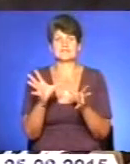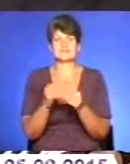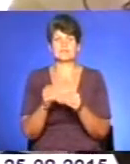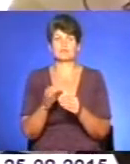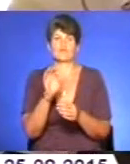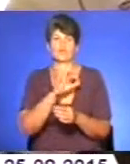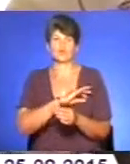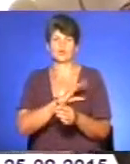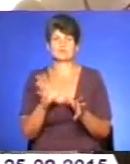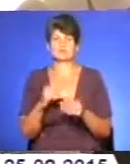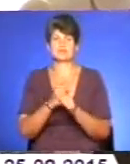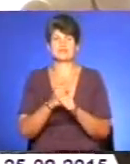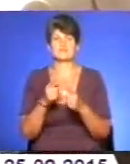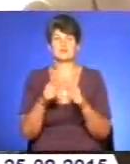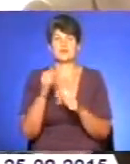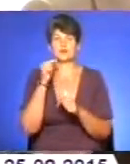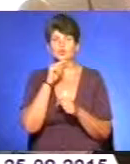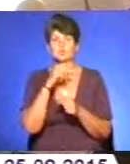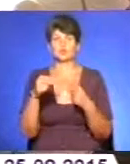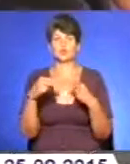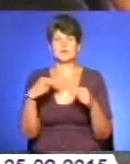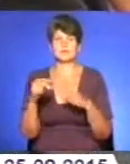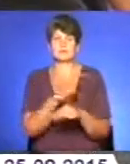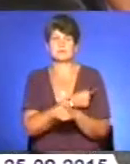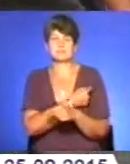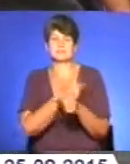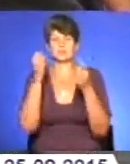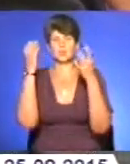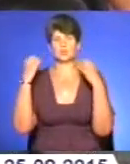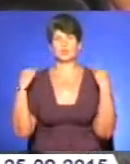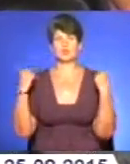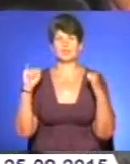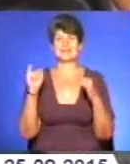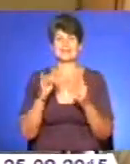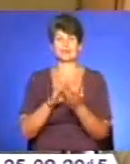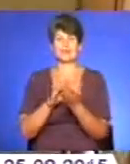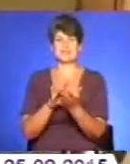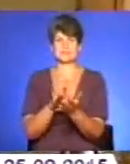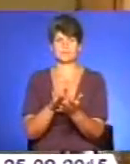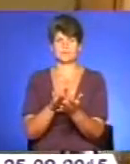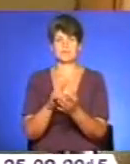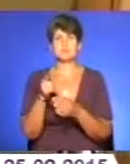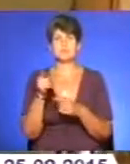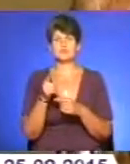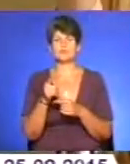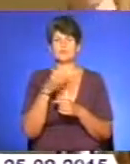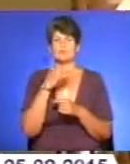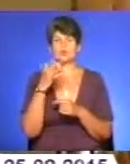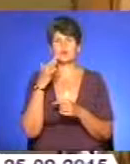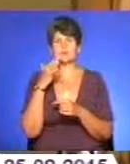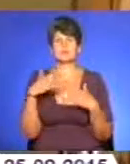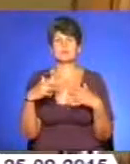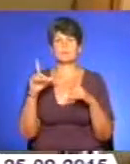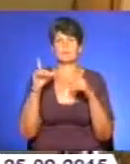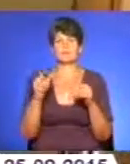співпраці у сферах економіки, торгівлі, медицини, культури, спорту та туризму. Чому багато слабаки поїхали, наприклад,